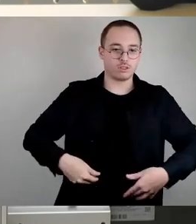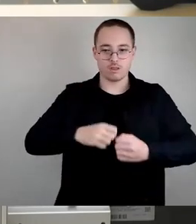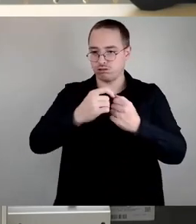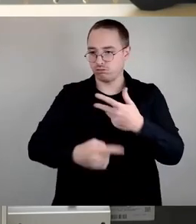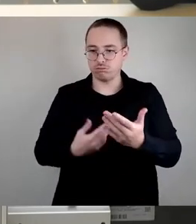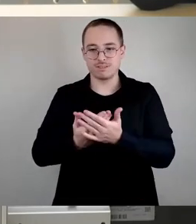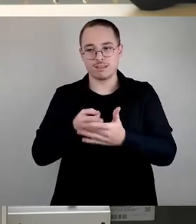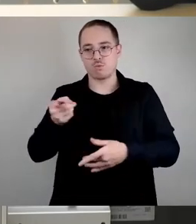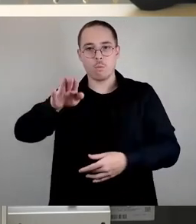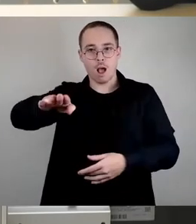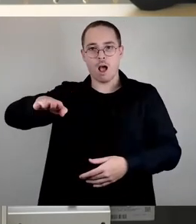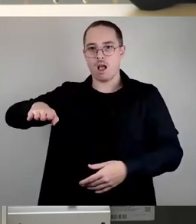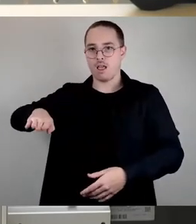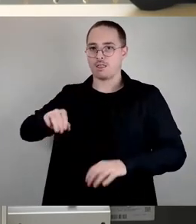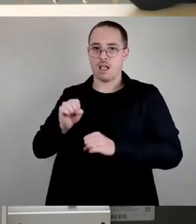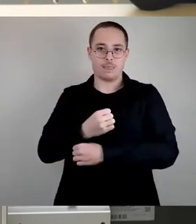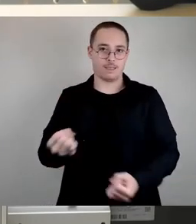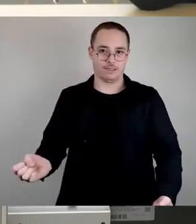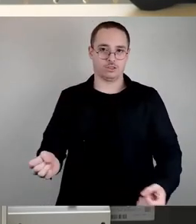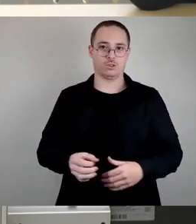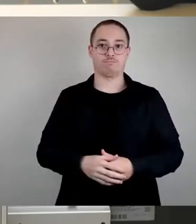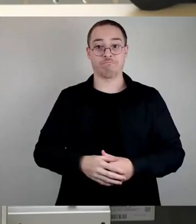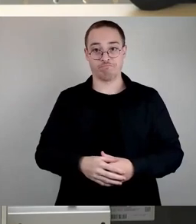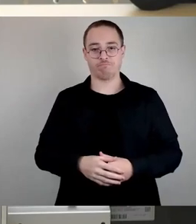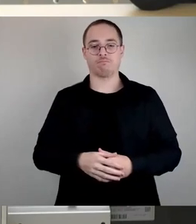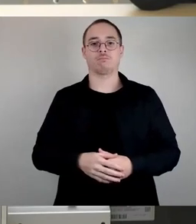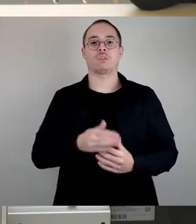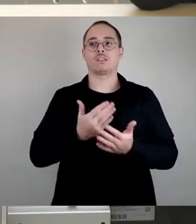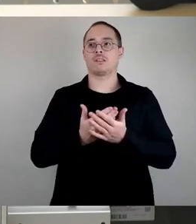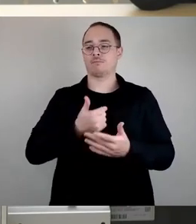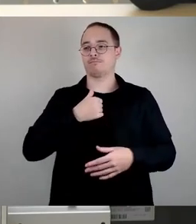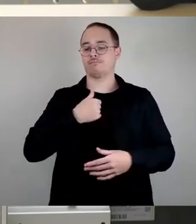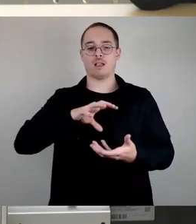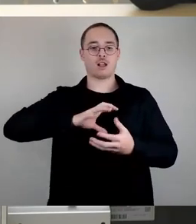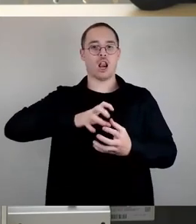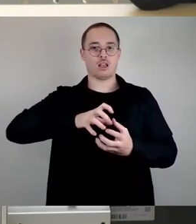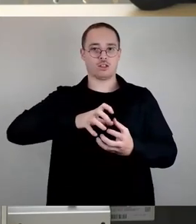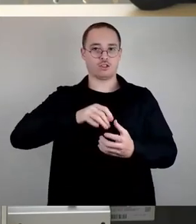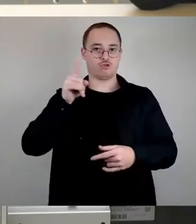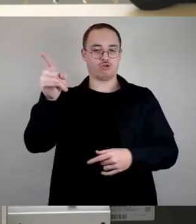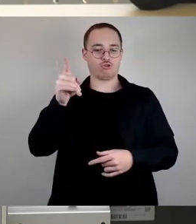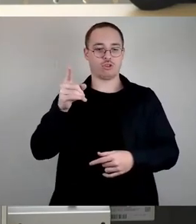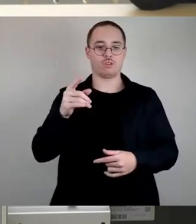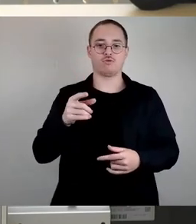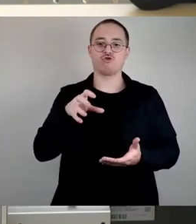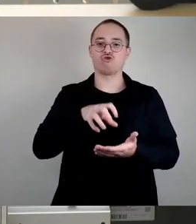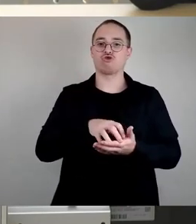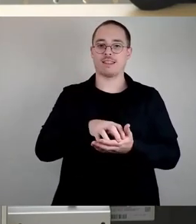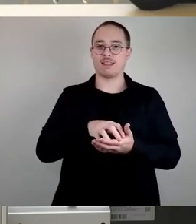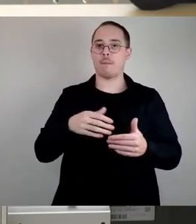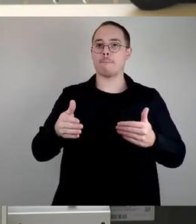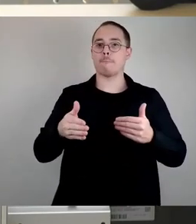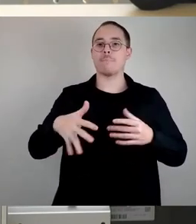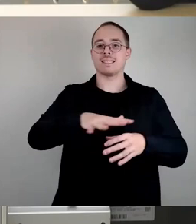ich bei der Vorstellung dieses Objektes im Stadtbusungsbeirat Klotsche an den Herrn Bürgermeister Kühn auch die Frage gestellt,